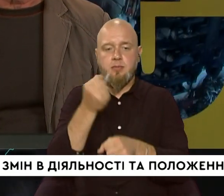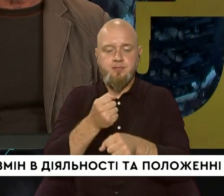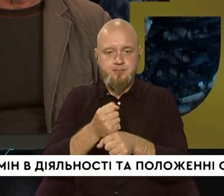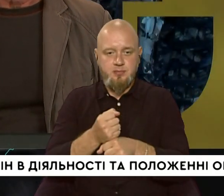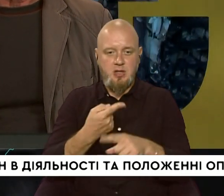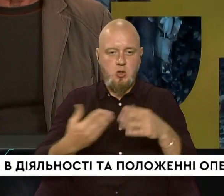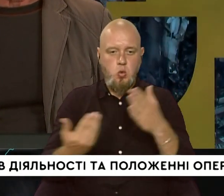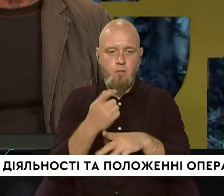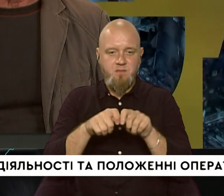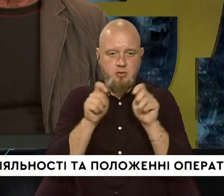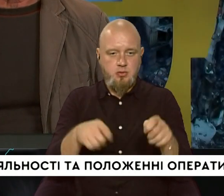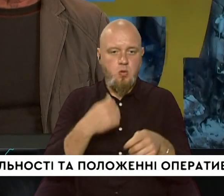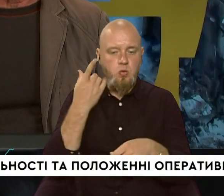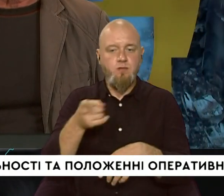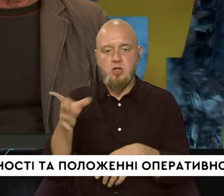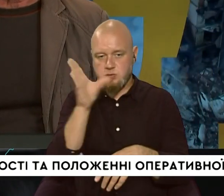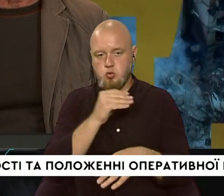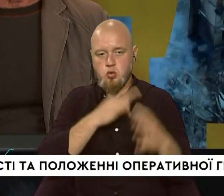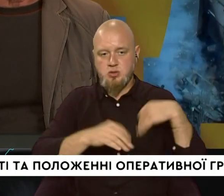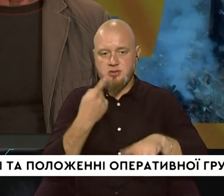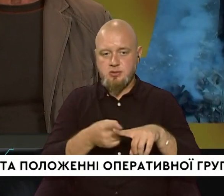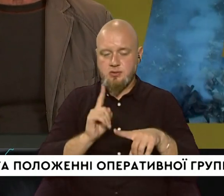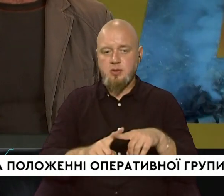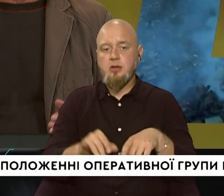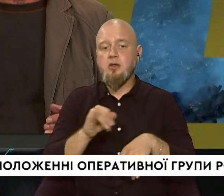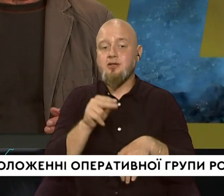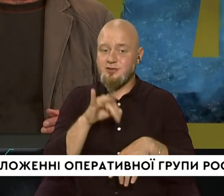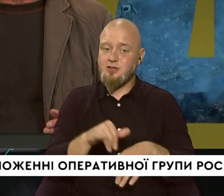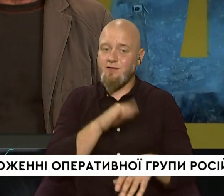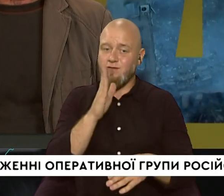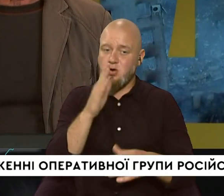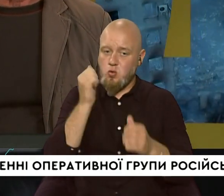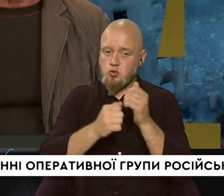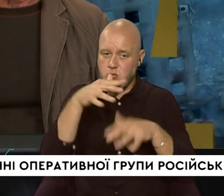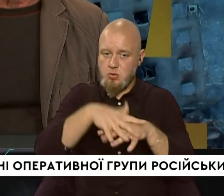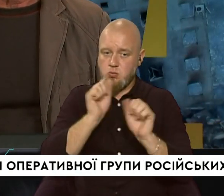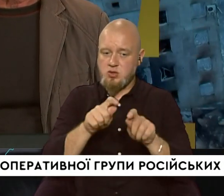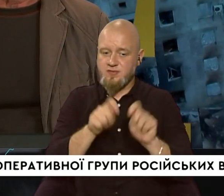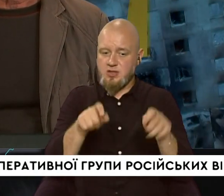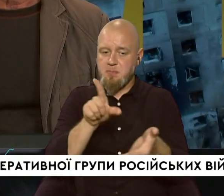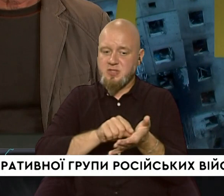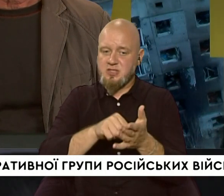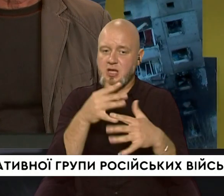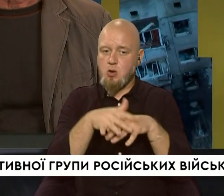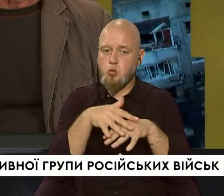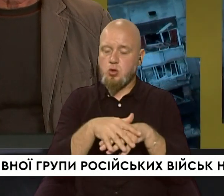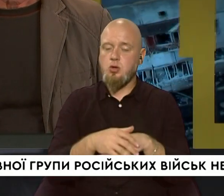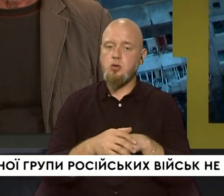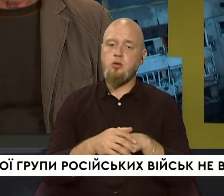силу, це нововведення, коли ним вони зможуть користатися. І чи в кожному банку можна відкрити пенсійний рахунок?